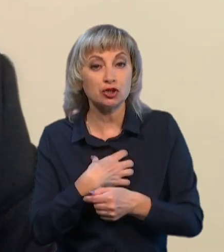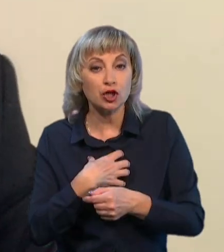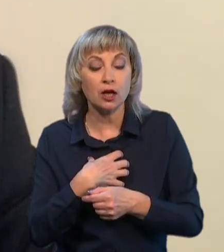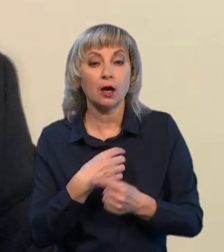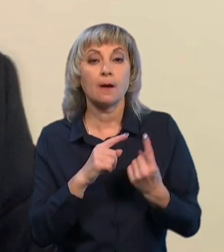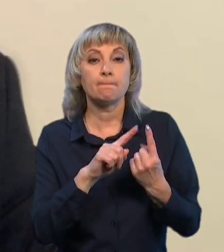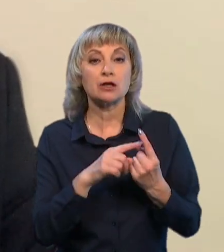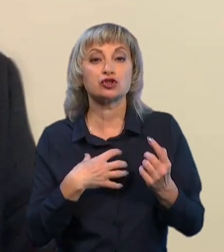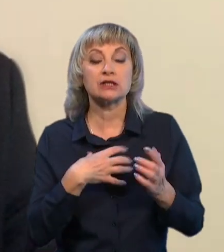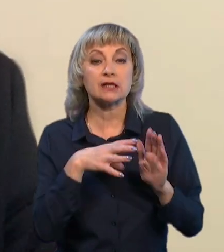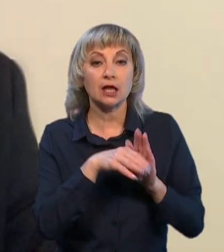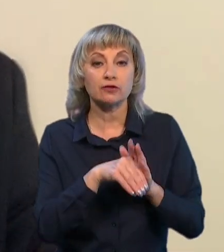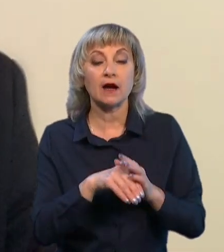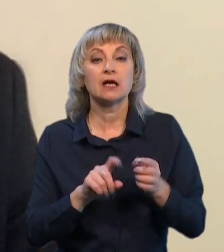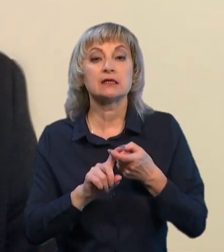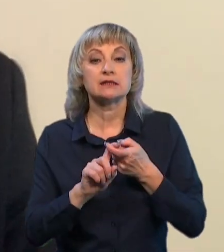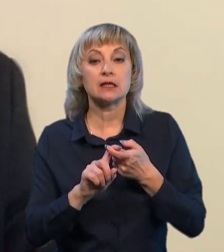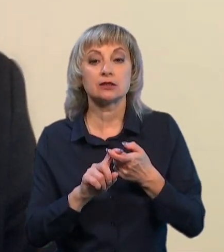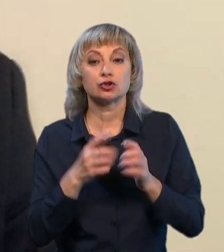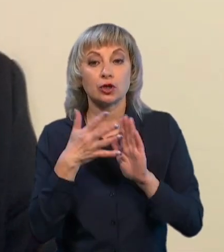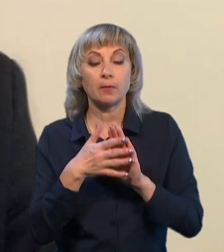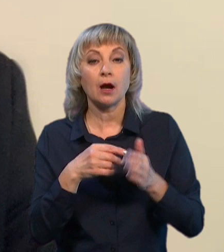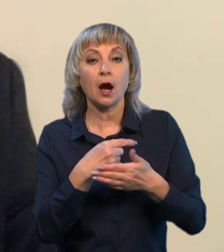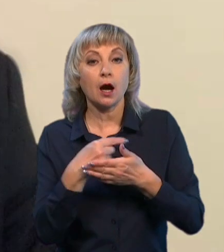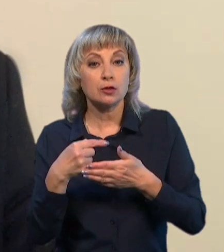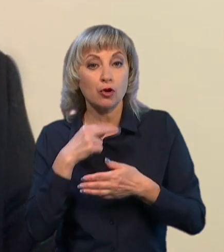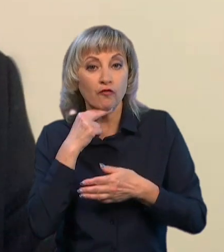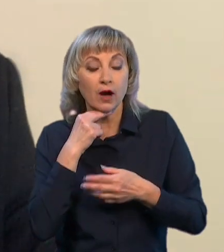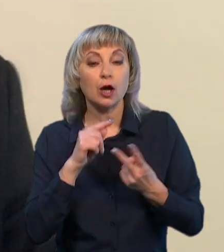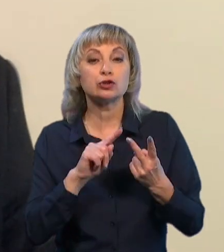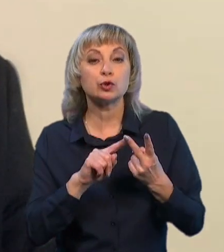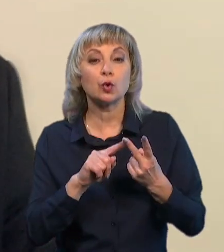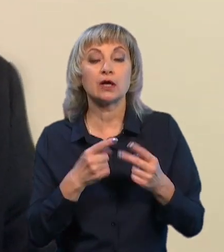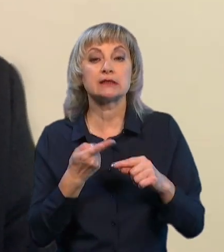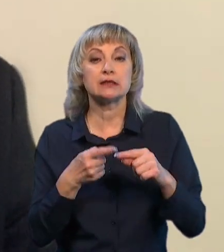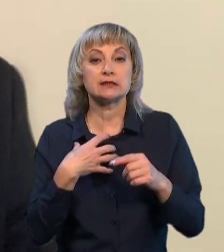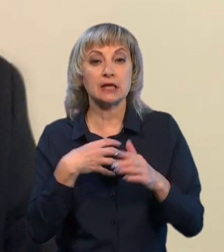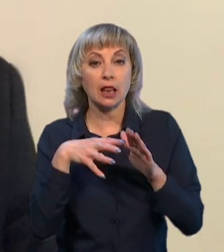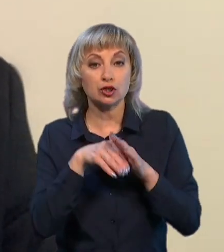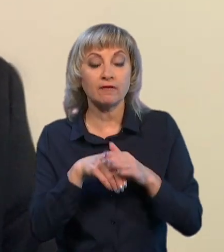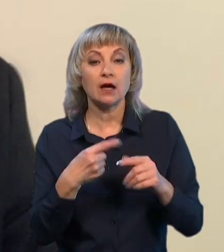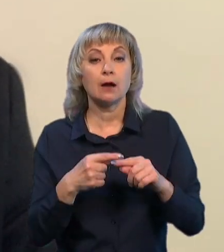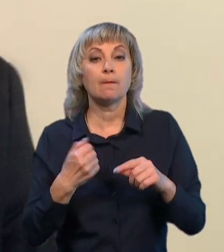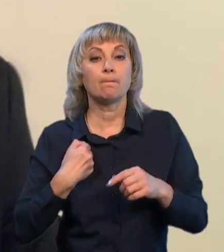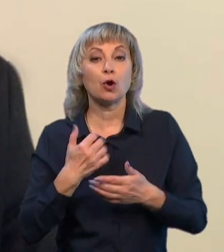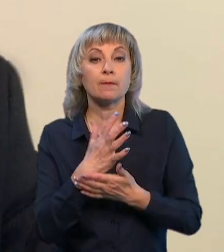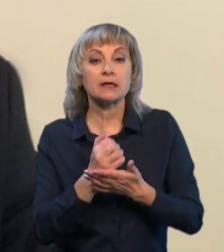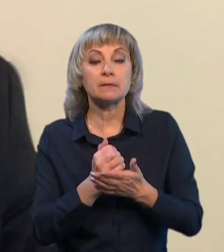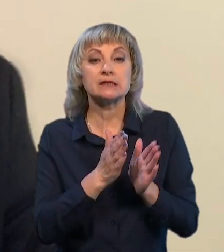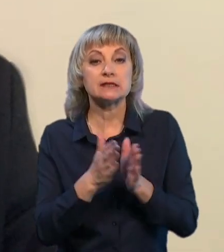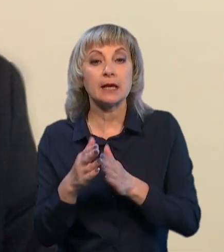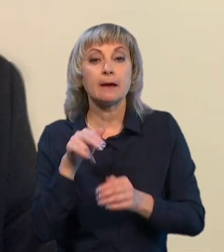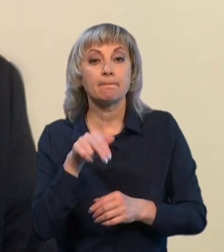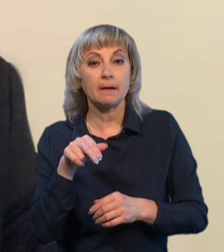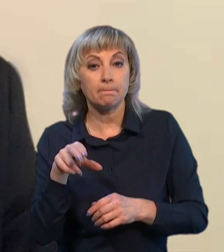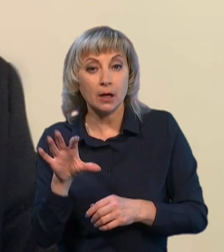перша складова, і Зеленський, зрозуміло, це акцентував увагу. І друга складова, це і боєприпаси, і особливо системи протипової